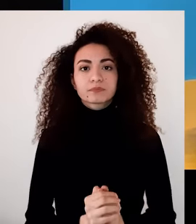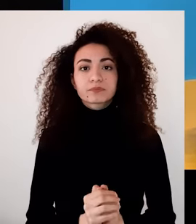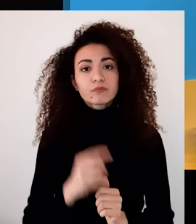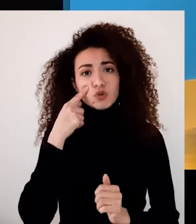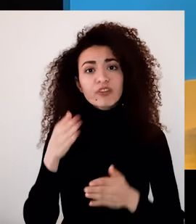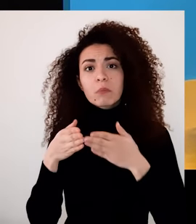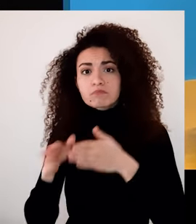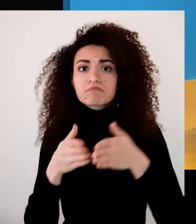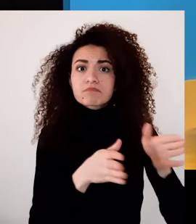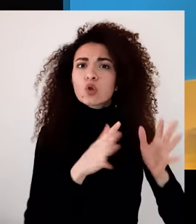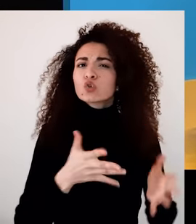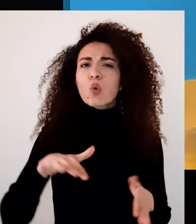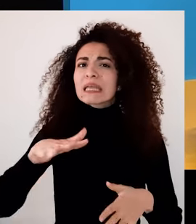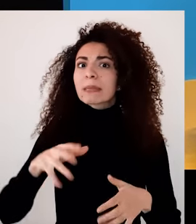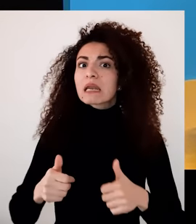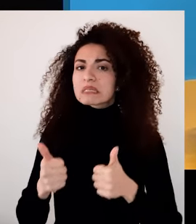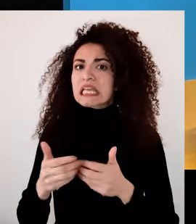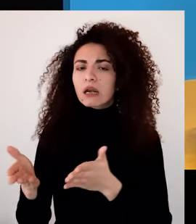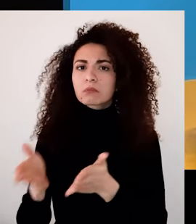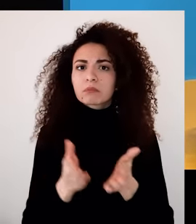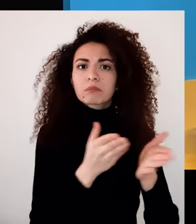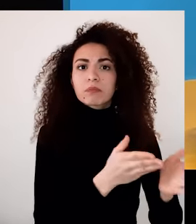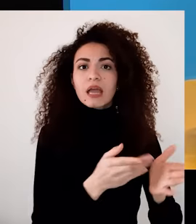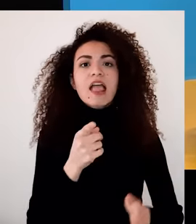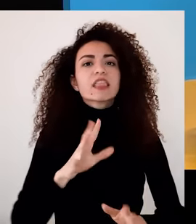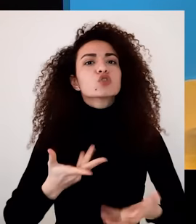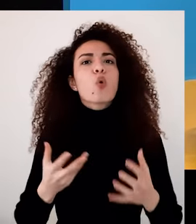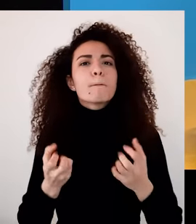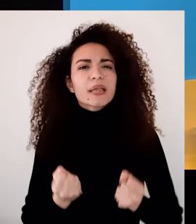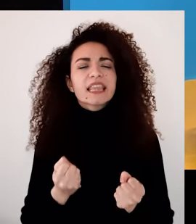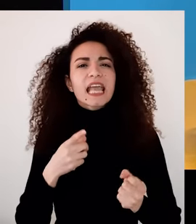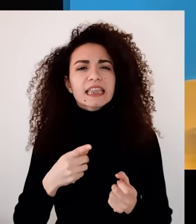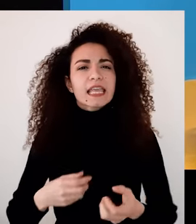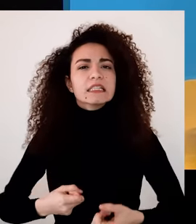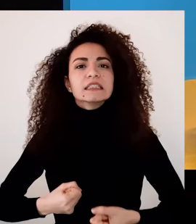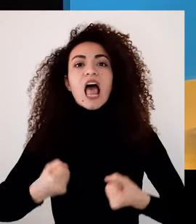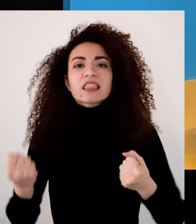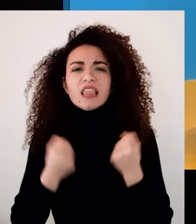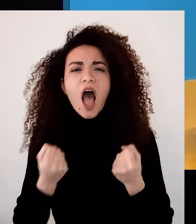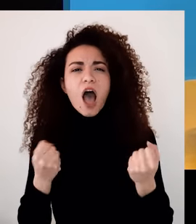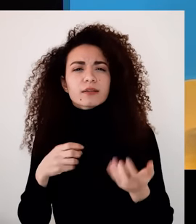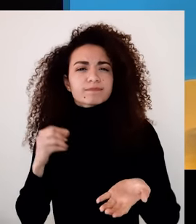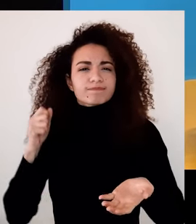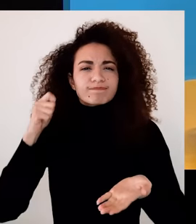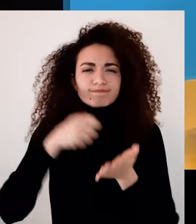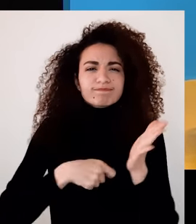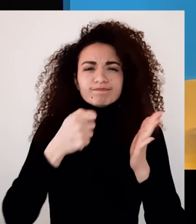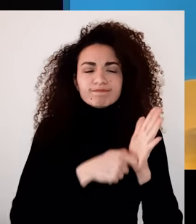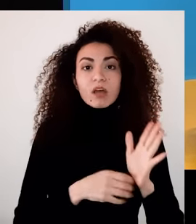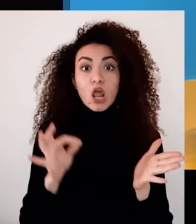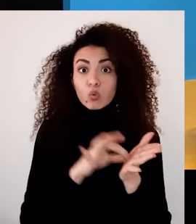سابقاً من بعد النظر لعدد الإمكانيات ما هي رغباتك الحقيقية المستعدة لتوظيف كل طقاتك